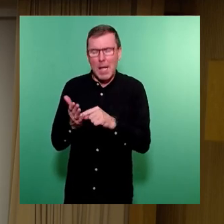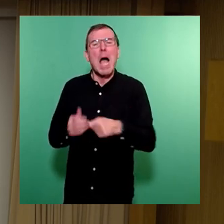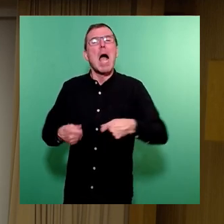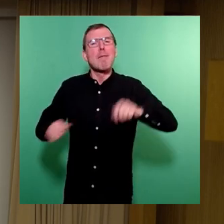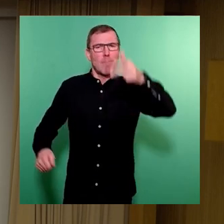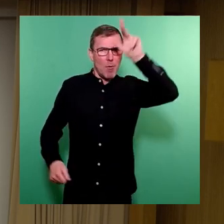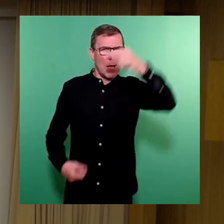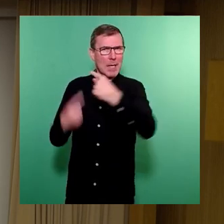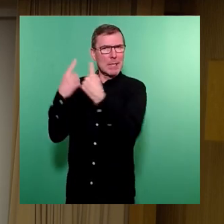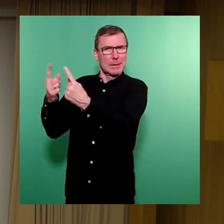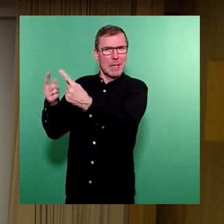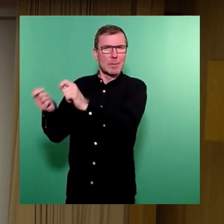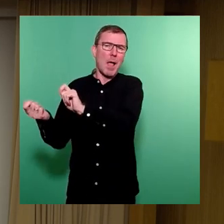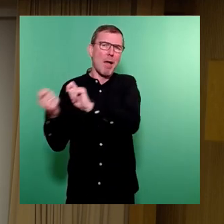selbst.